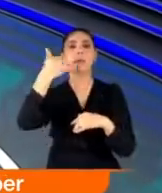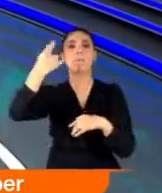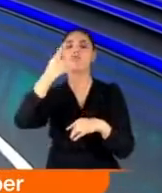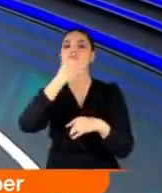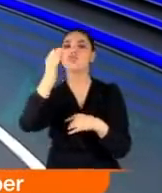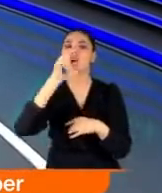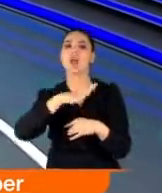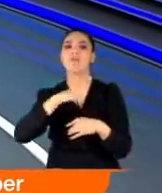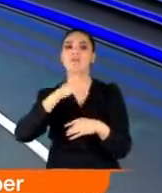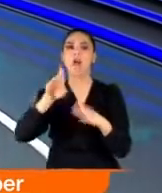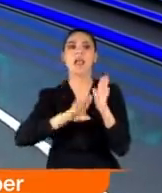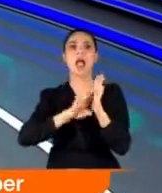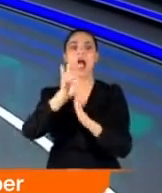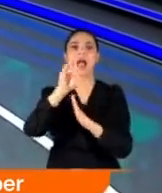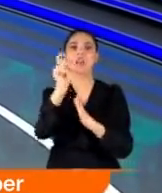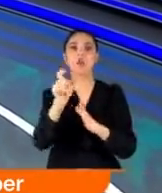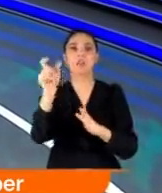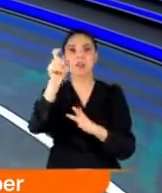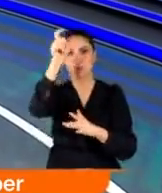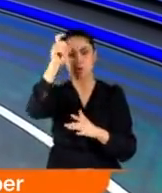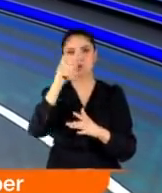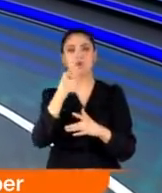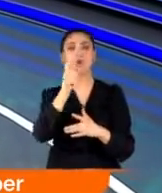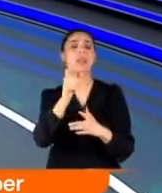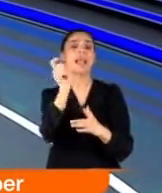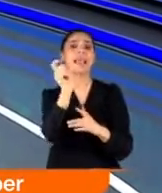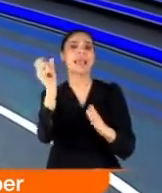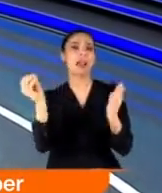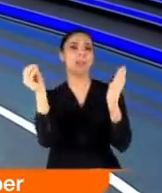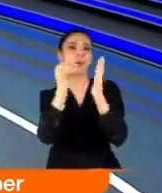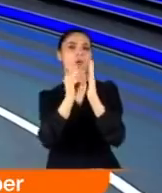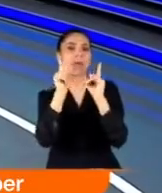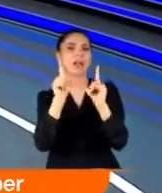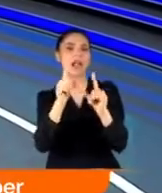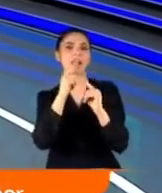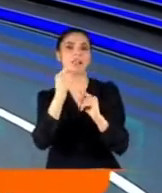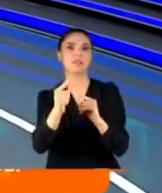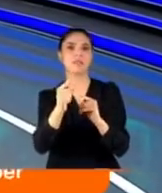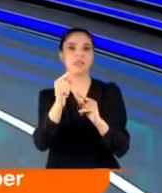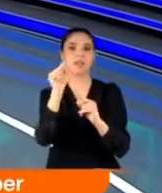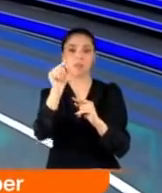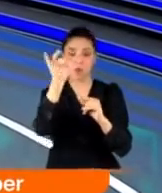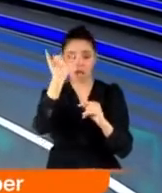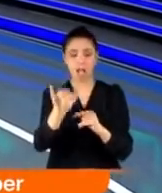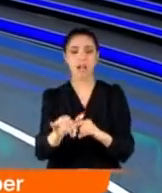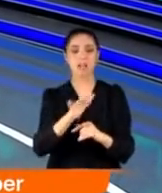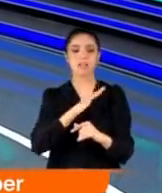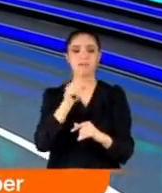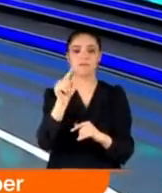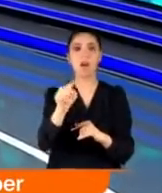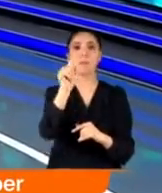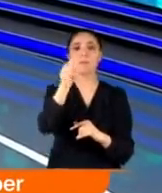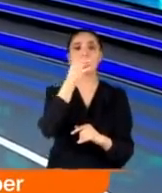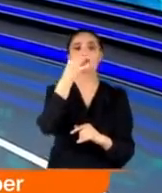çağrıda bulunmuştu. Astronot kelimesine Türkçe karşılık bulmak gerektiğini söyledi. Çok haklı ve yerinde bir çağrı.